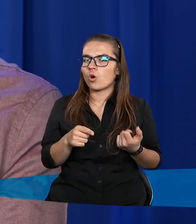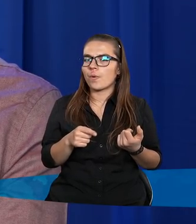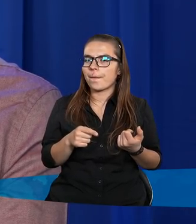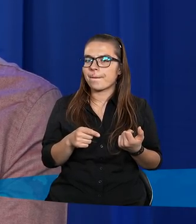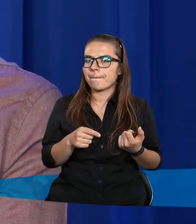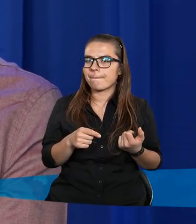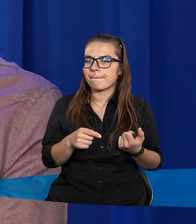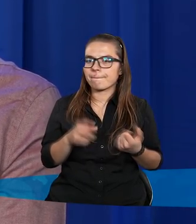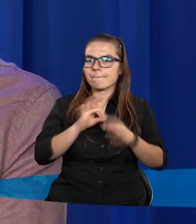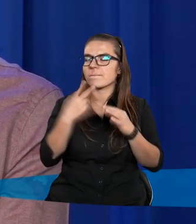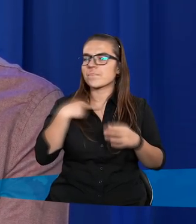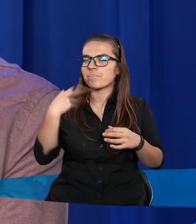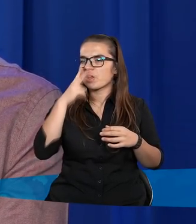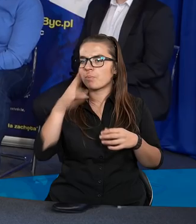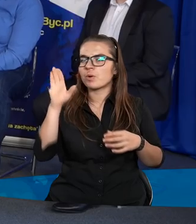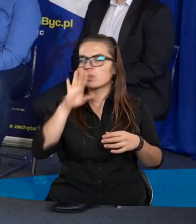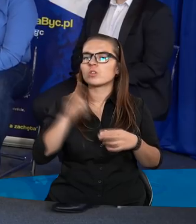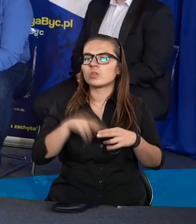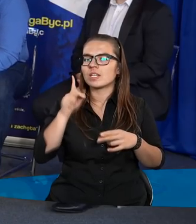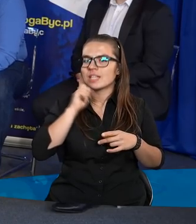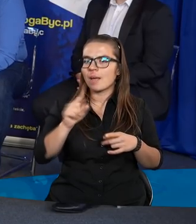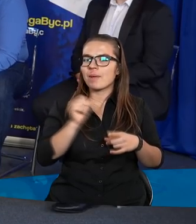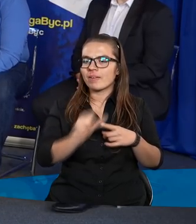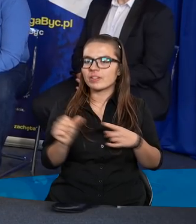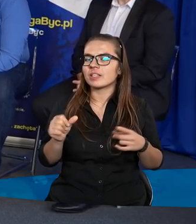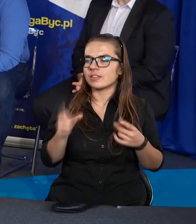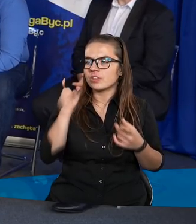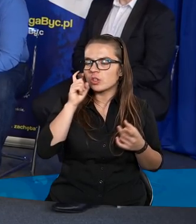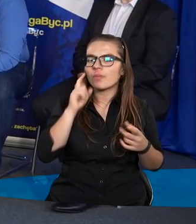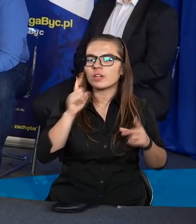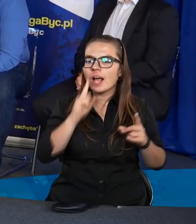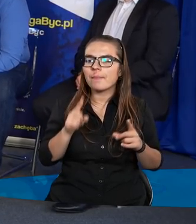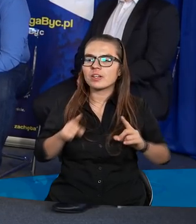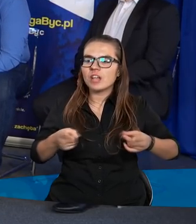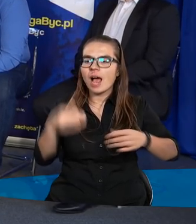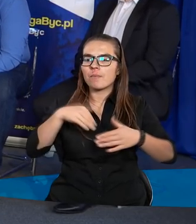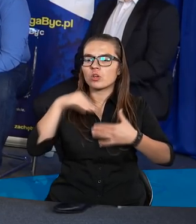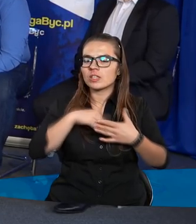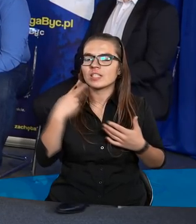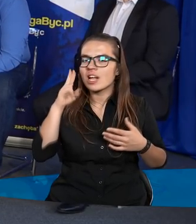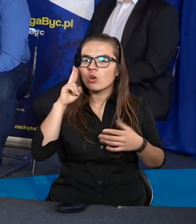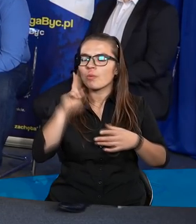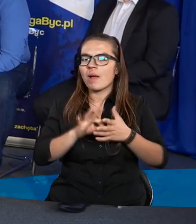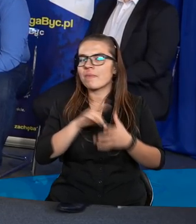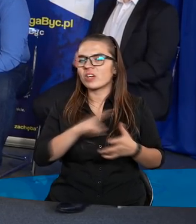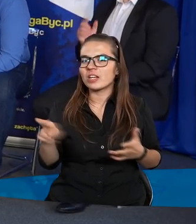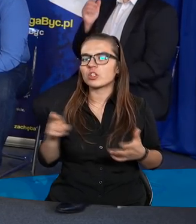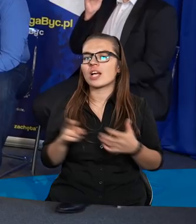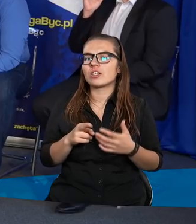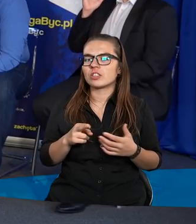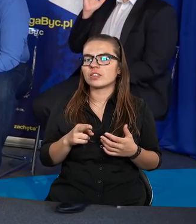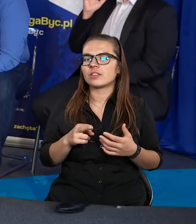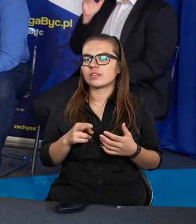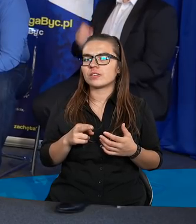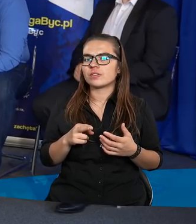to zrozumienie, zobaczenie Pana Boga, który naprawdę jest dla nas, dla człowieka życzliwy i nawet kiedy przyjdą te niezrozumiałe momenty, to wtedy